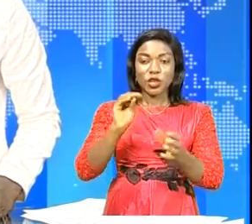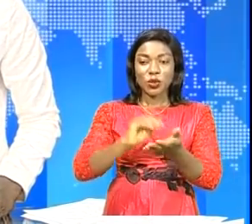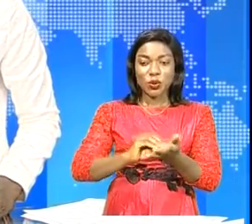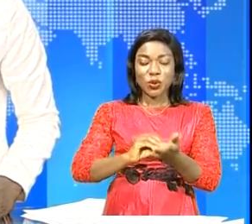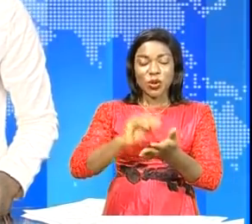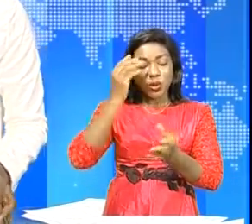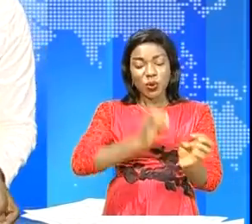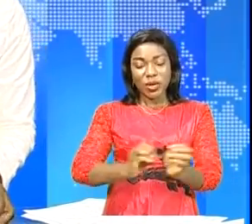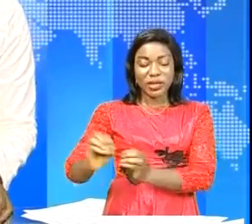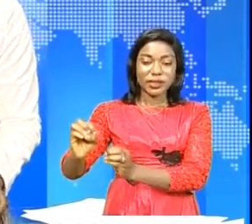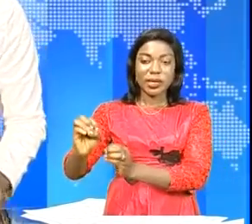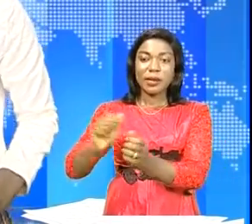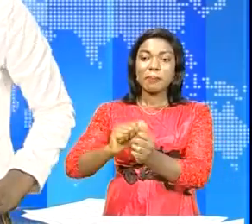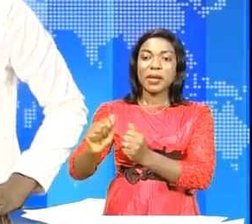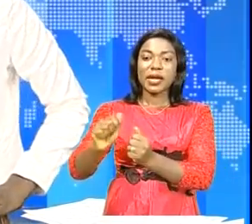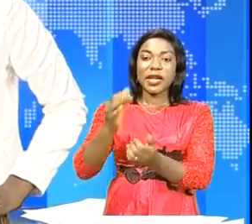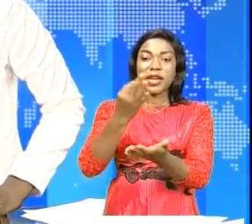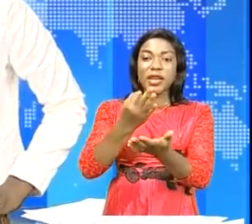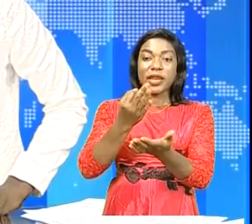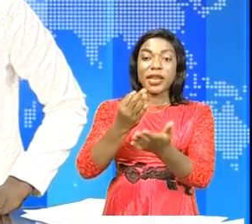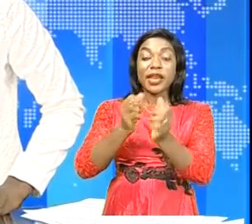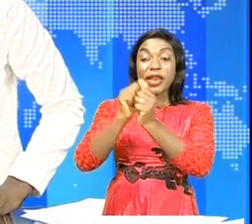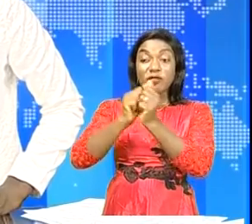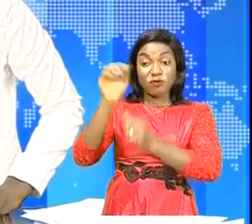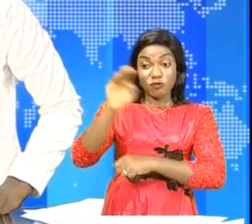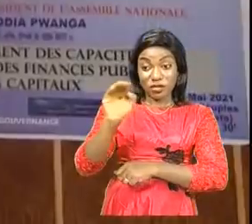a été organisée par le Fonds forestier national.